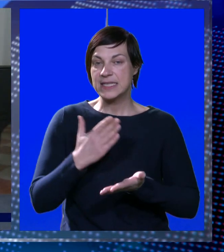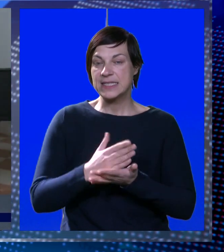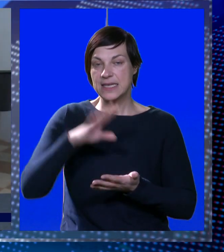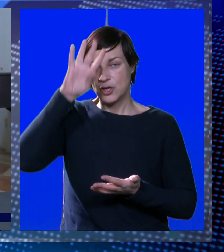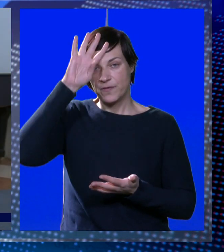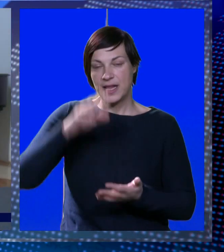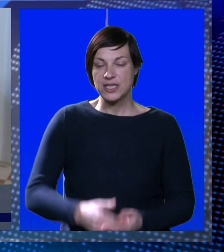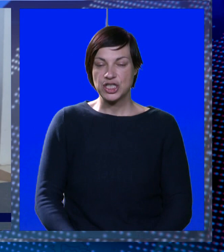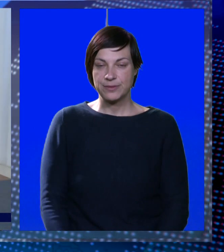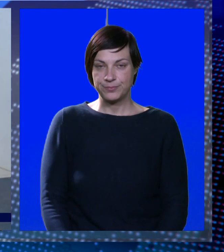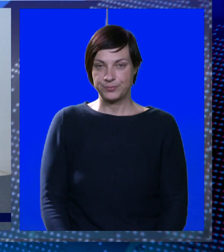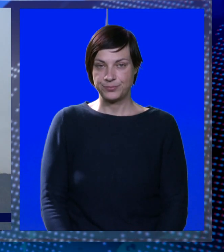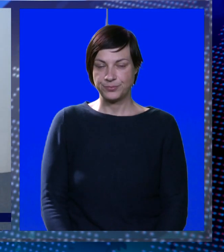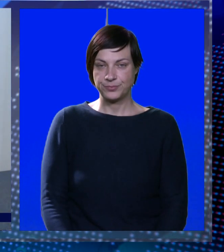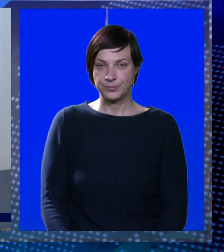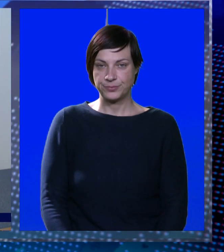tek sredinom veljače.